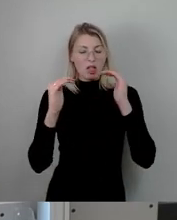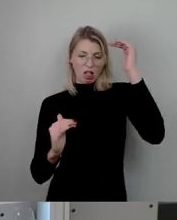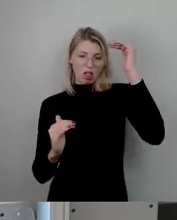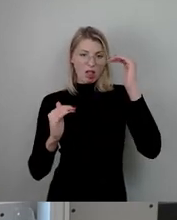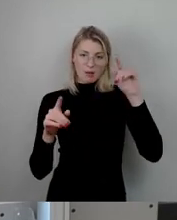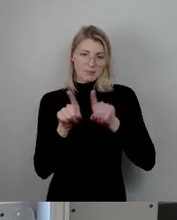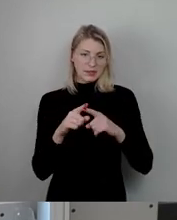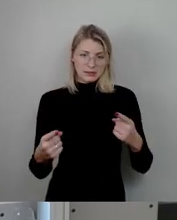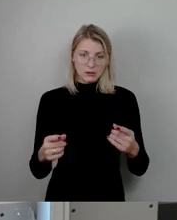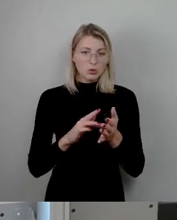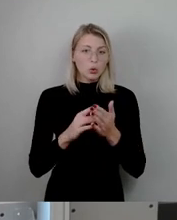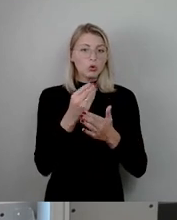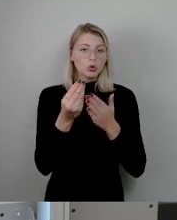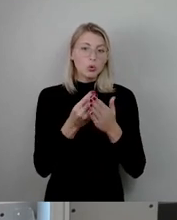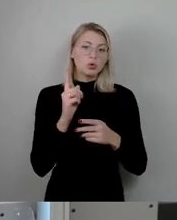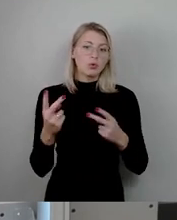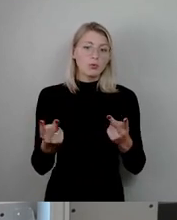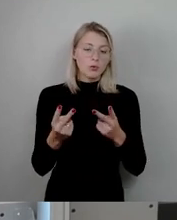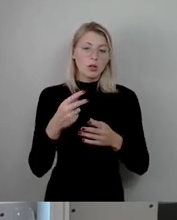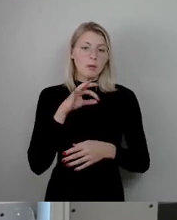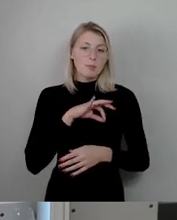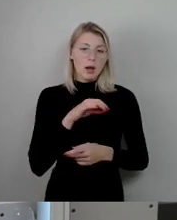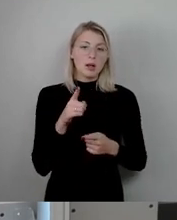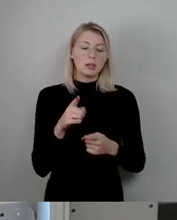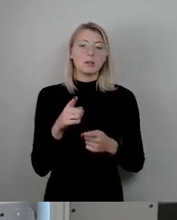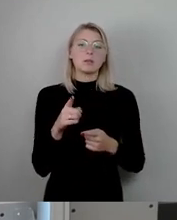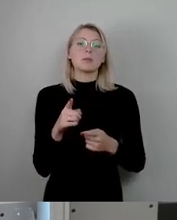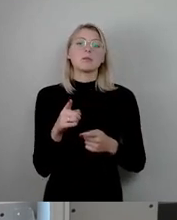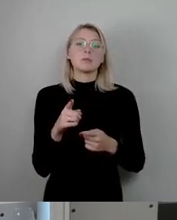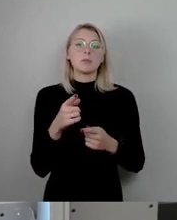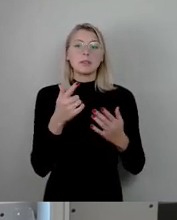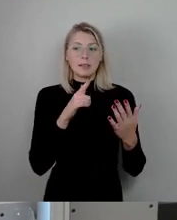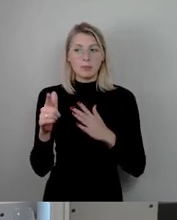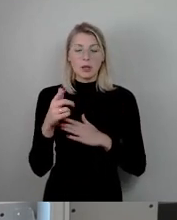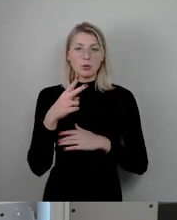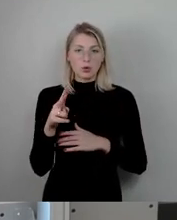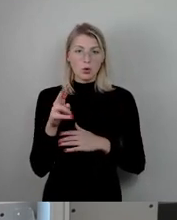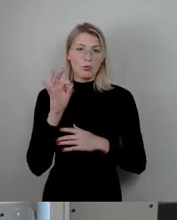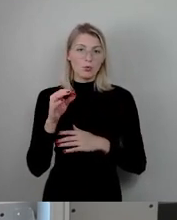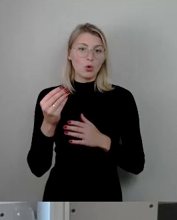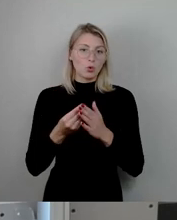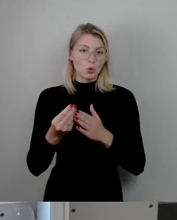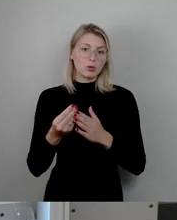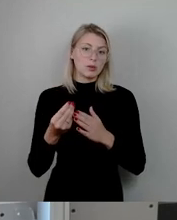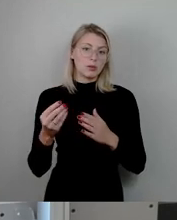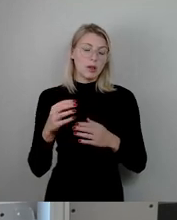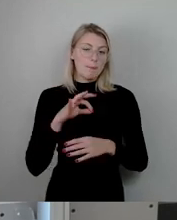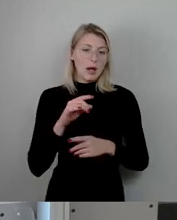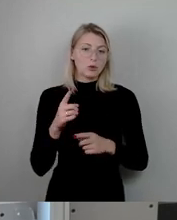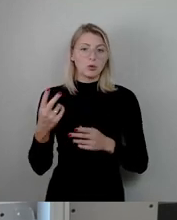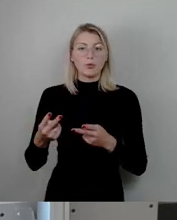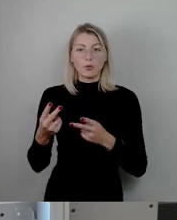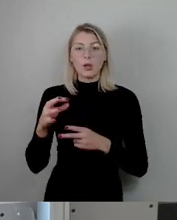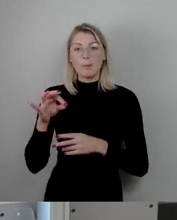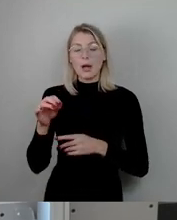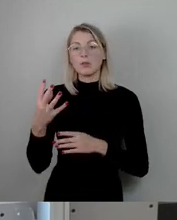beim Kunst und Förderpreis, der, wie gesagt, ein Preisgeld von 7.000 Euro für den Kunstpreis und für den Förderpreis von 5.000